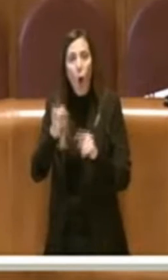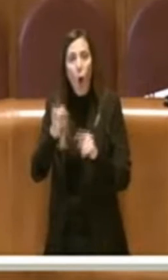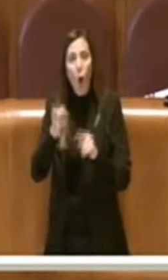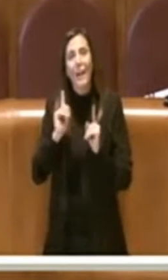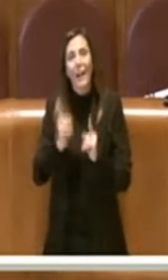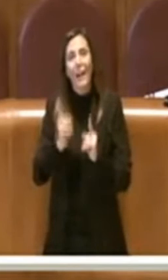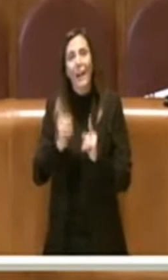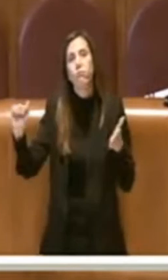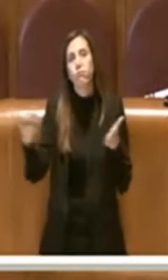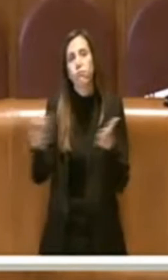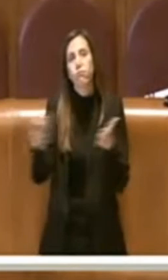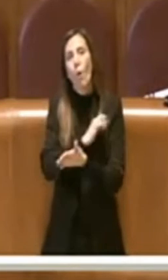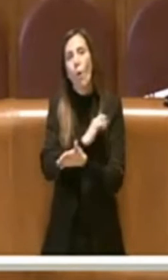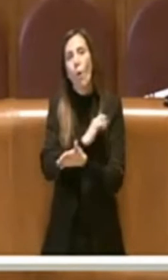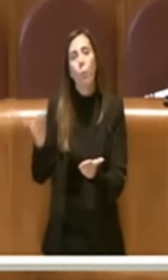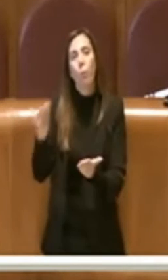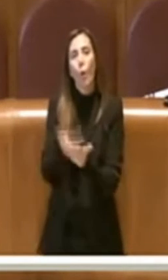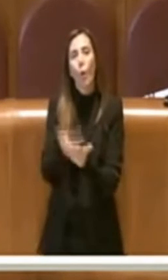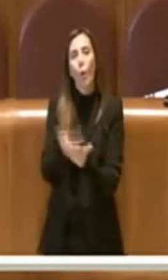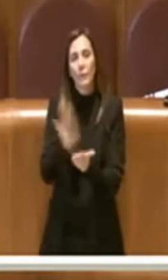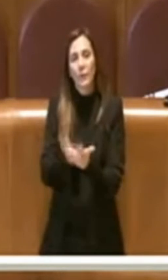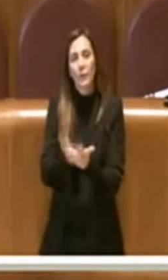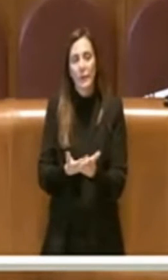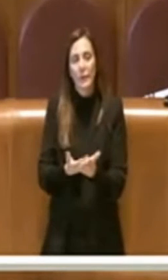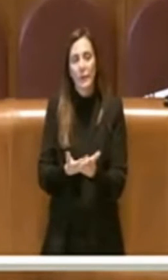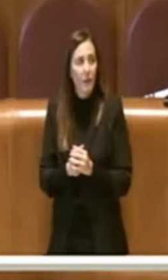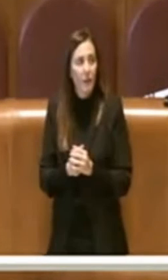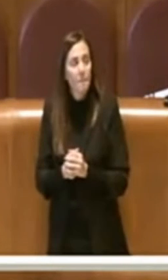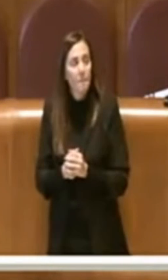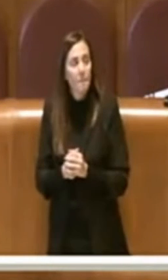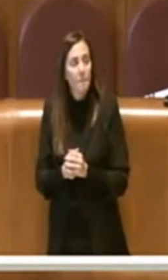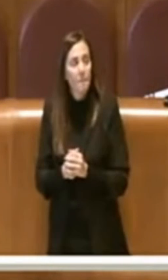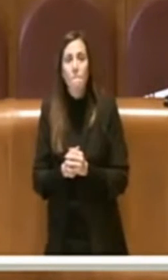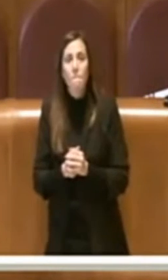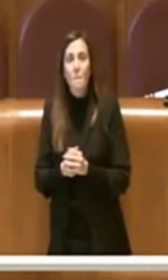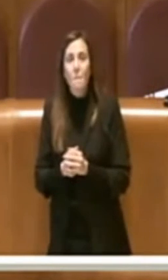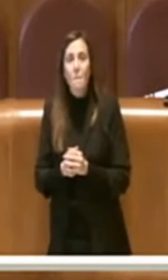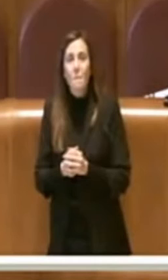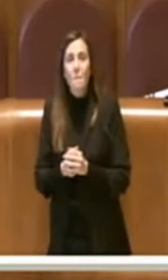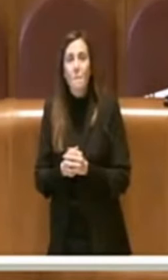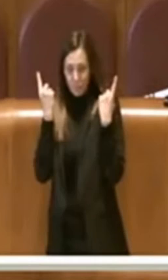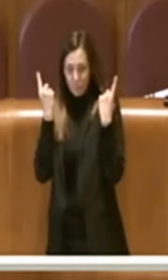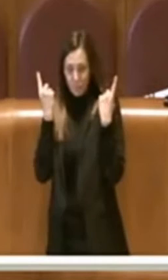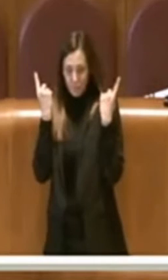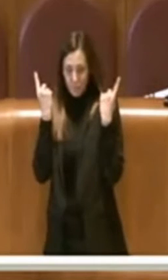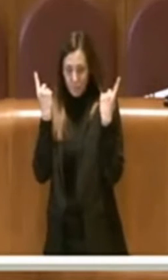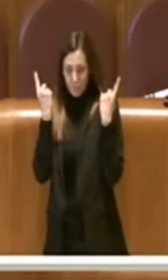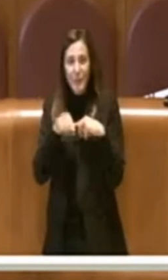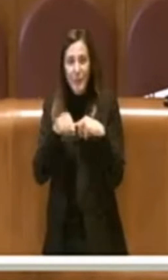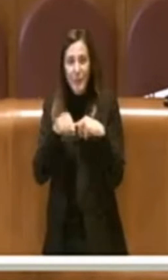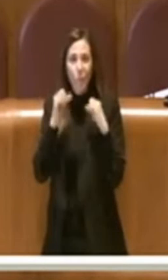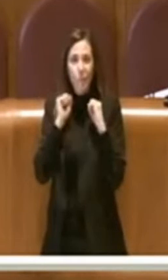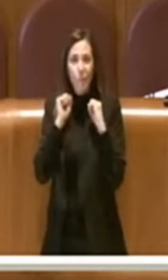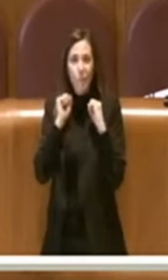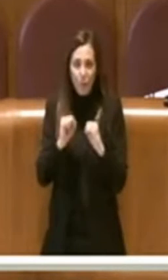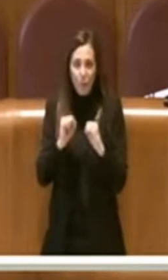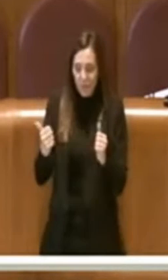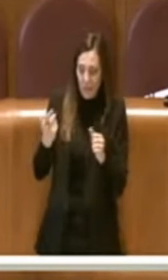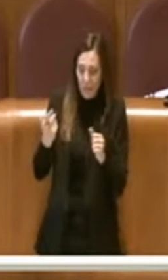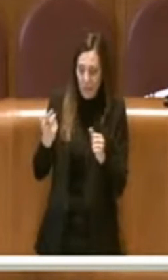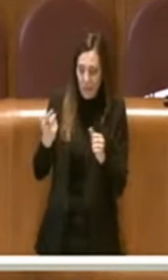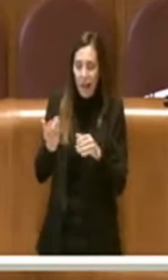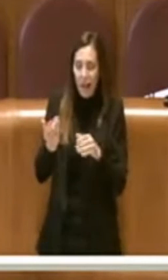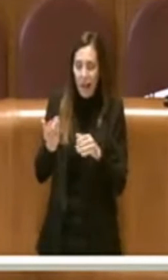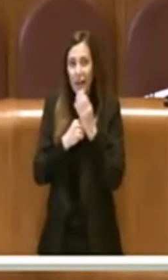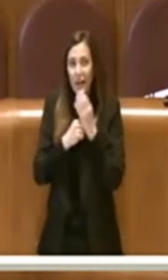abrogativa o propositiva. A fianco a questa possibilità sono state